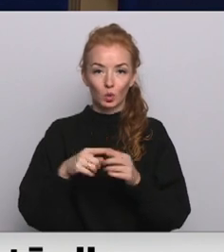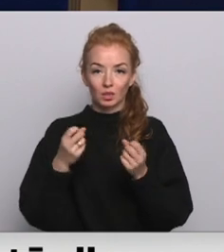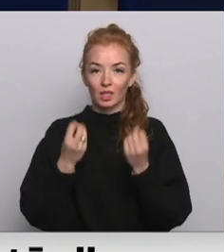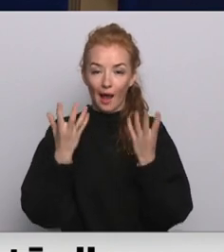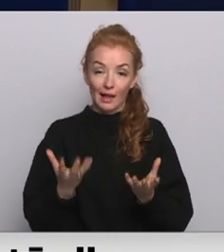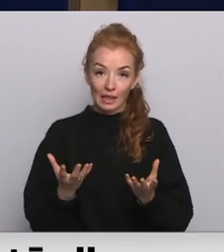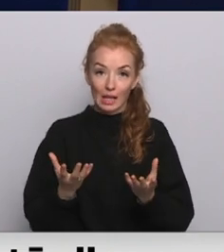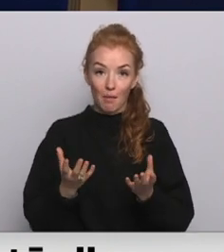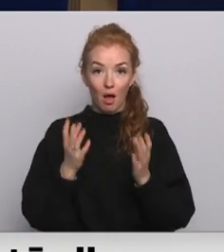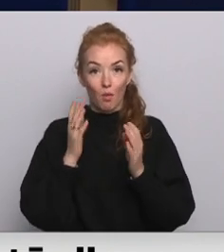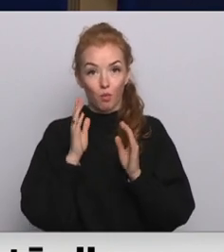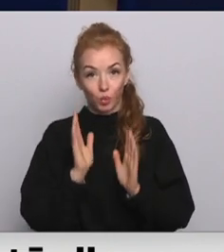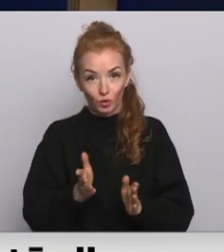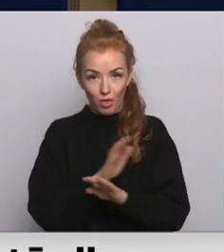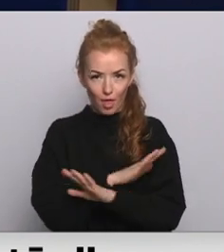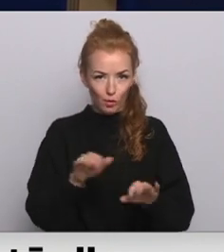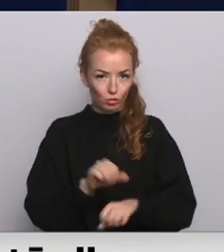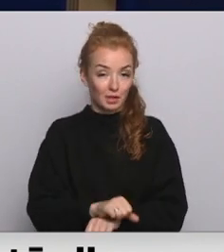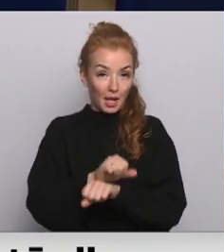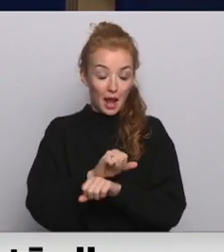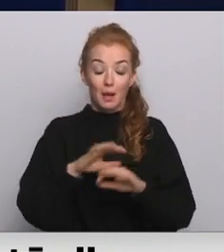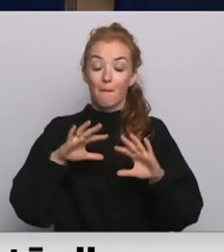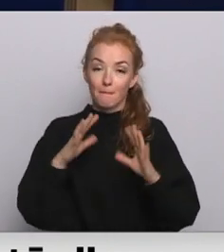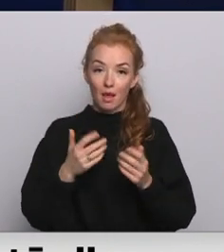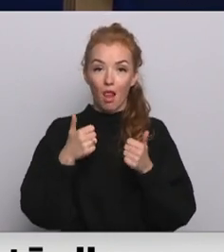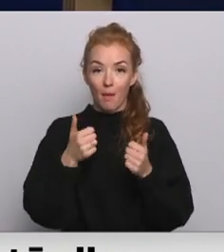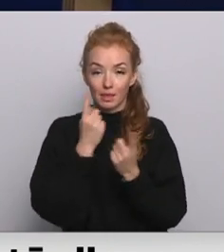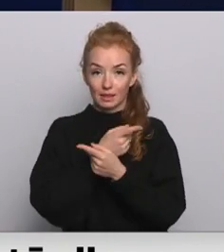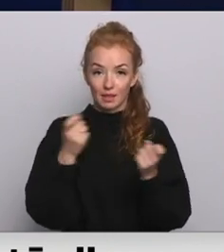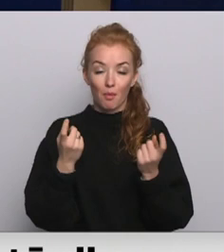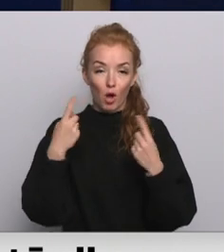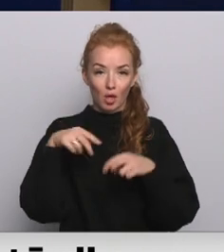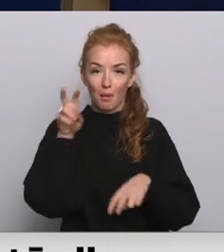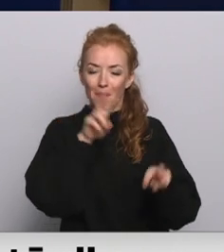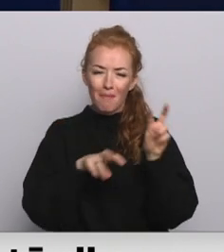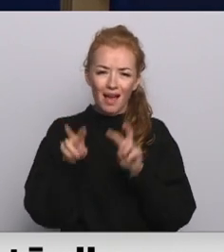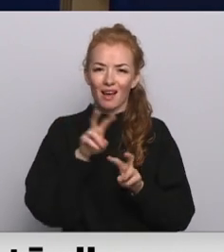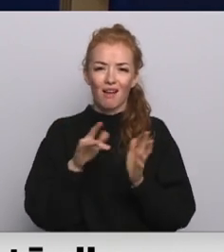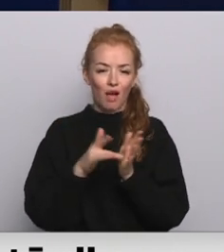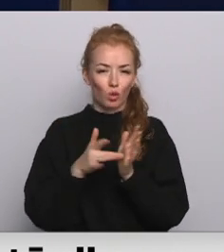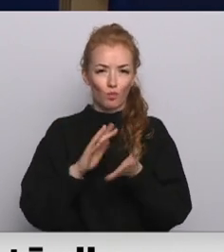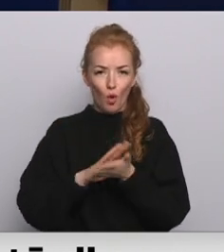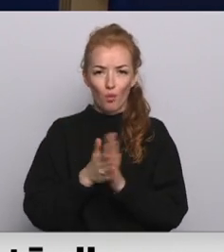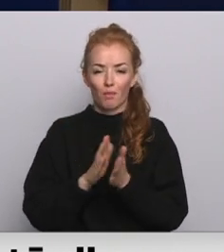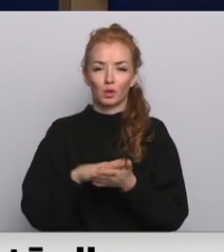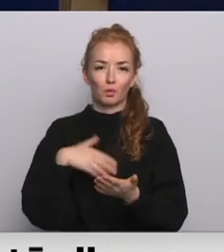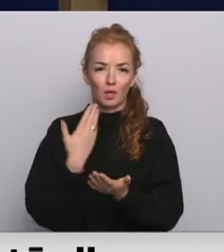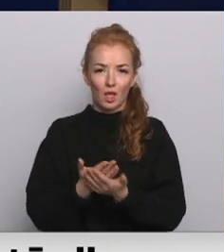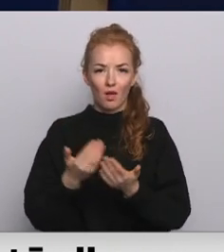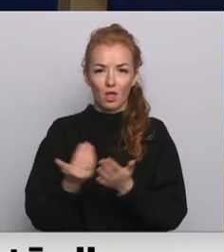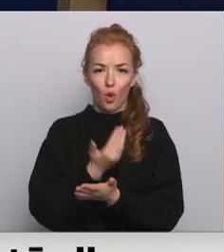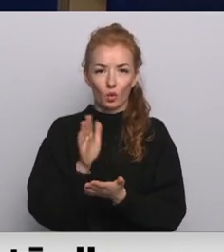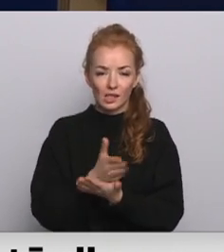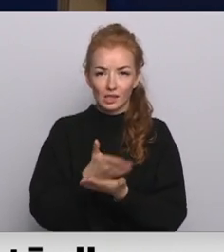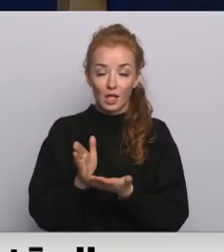streiks būs vai nebūs vēl nav. Bet labā ziņa ir tāda, ka aizvien tiek meklēti kaut kādi kompromisi piedāvāt jaunu risinājumu